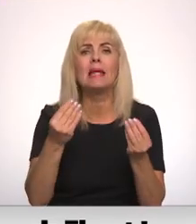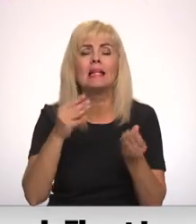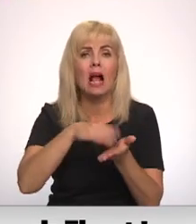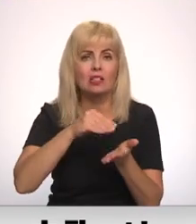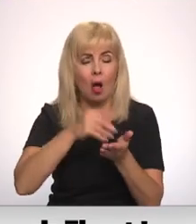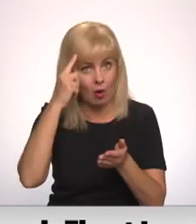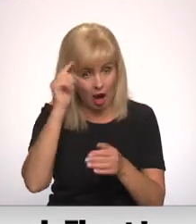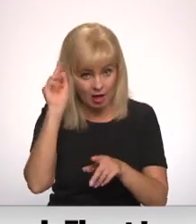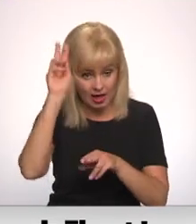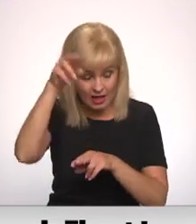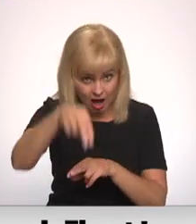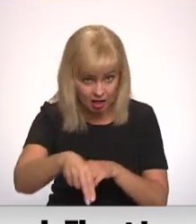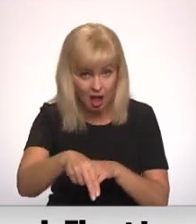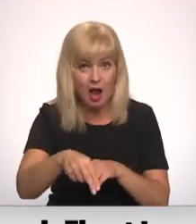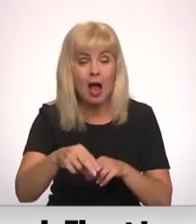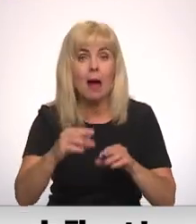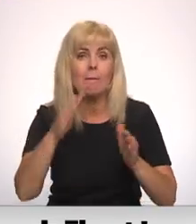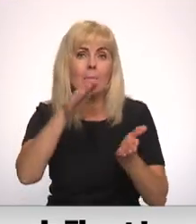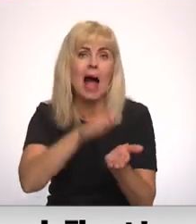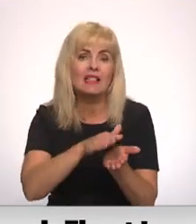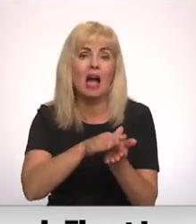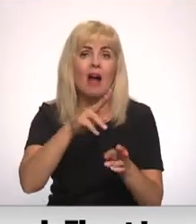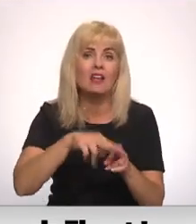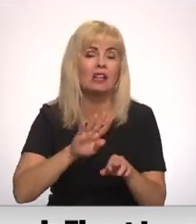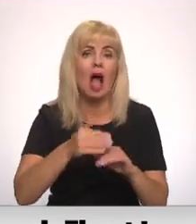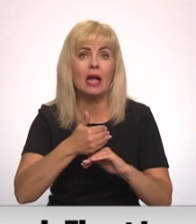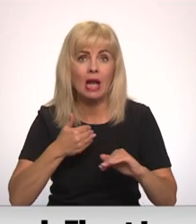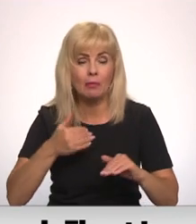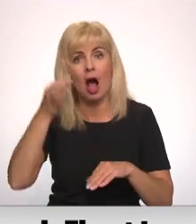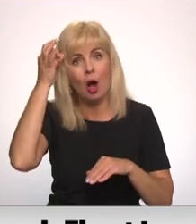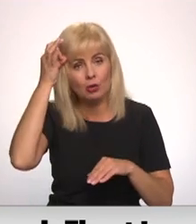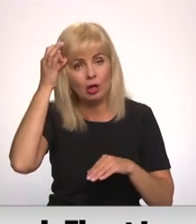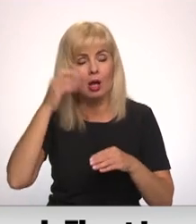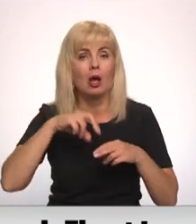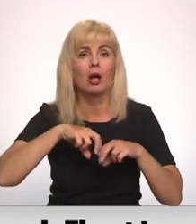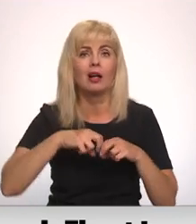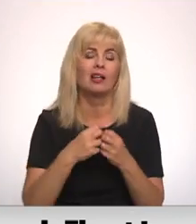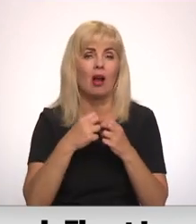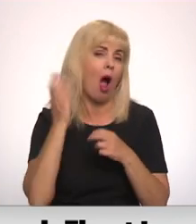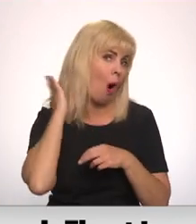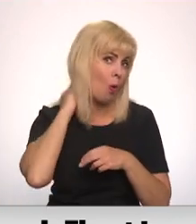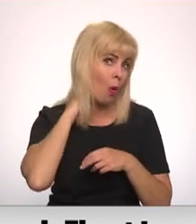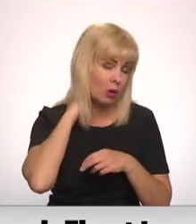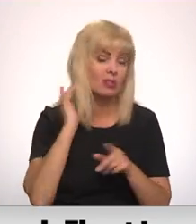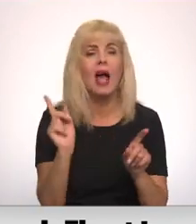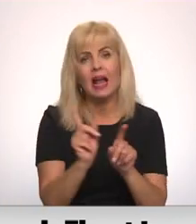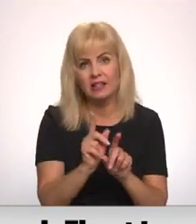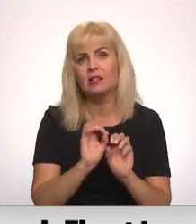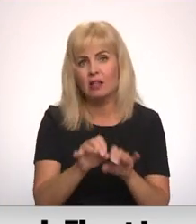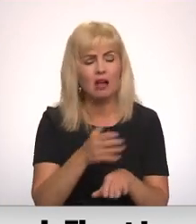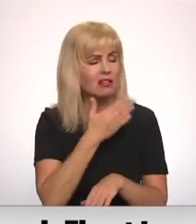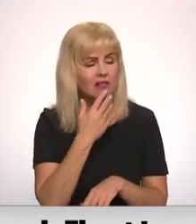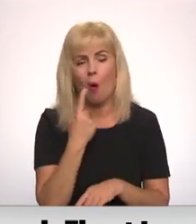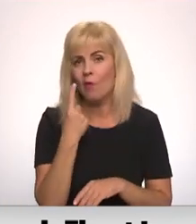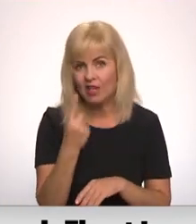priekšu ielēcu daudz saklākā vietā nekā iepriekš. Atceros kā nokrakšķ kauli. Diemžēl šis ir īs stāsts un tas nebūtu nav